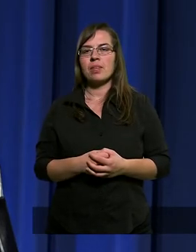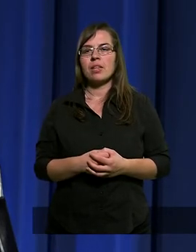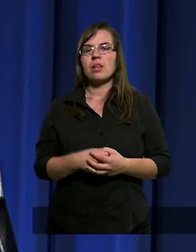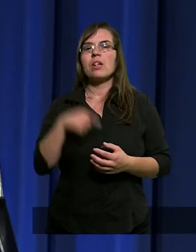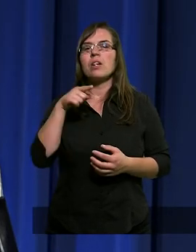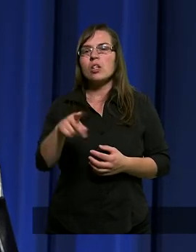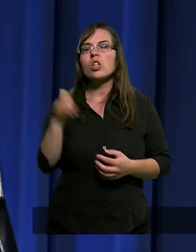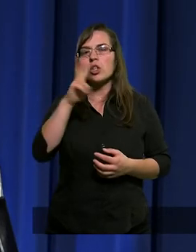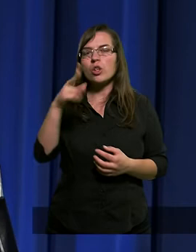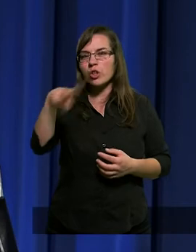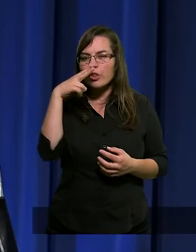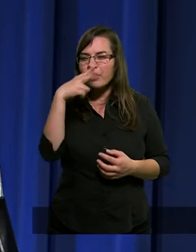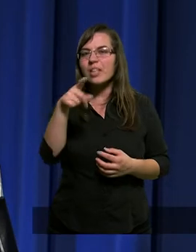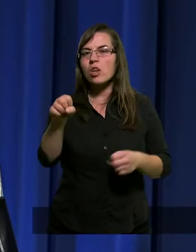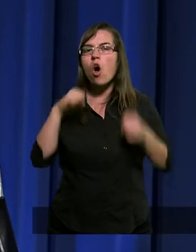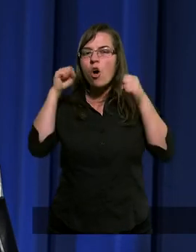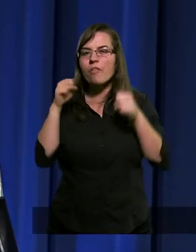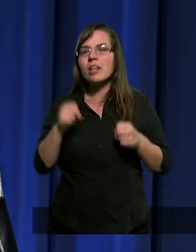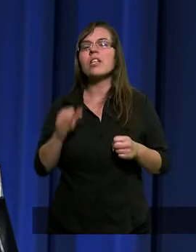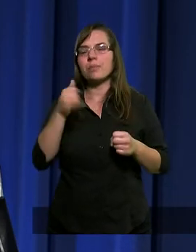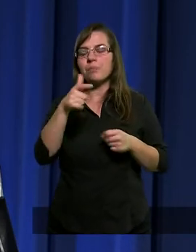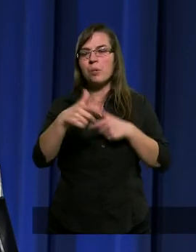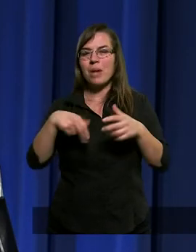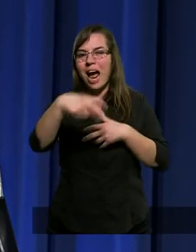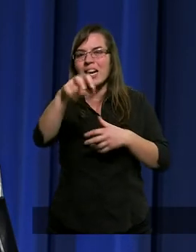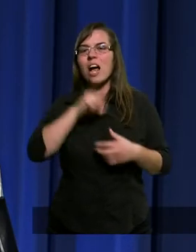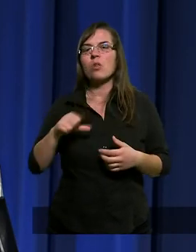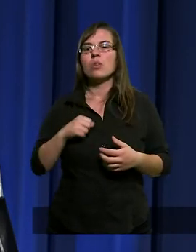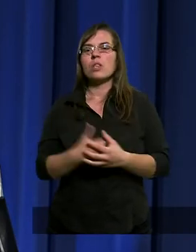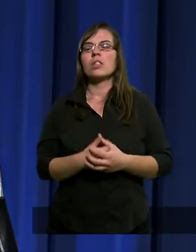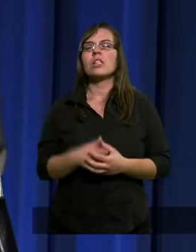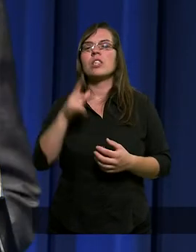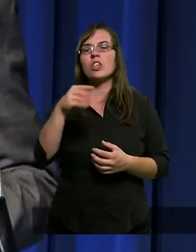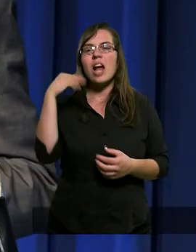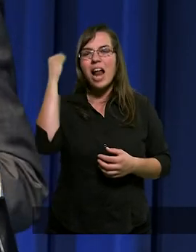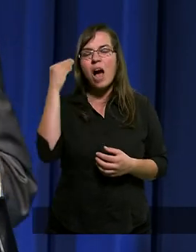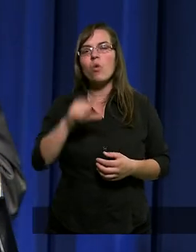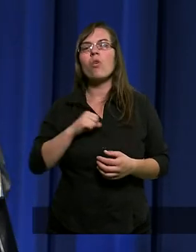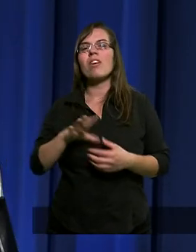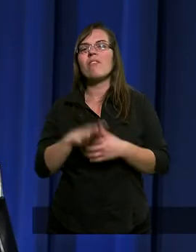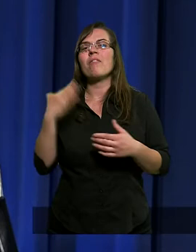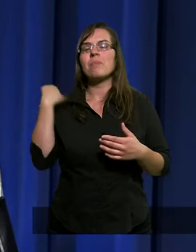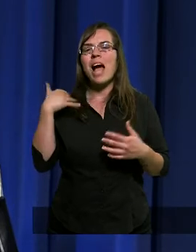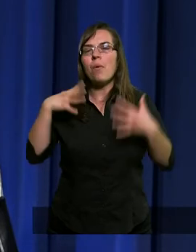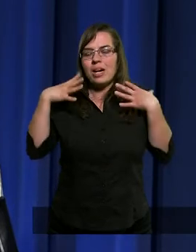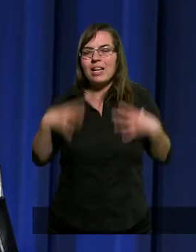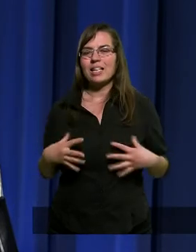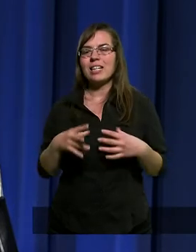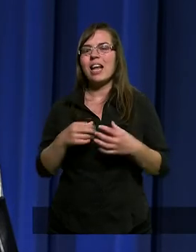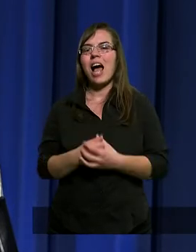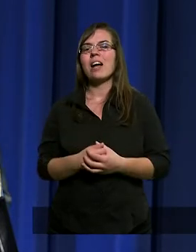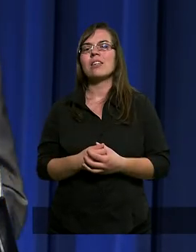Ktoś, który to widział, jak te owieczki przyprowadzają, a ci naukowcy w białych kitlach